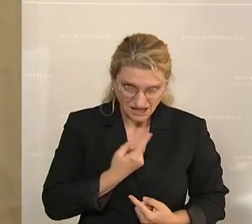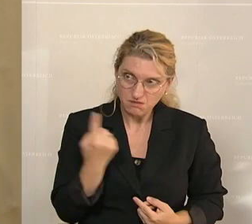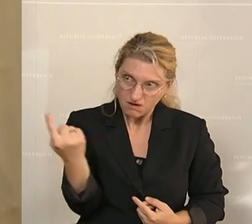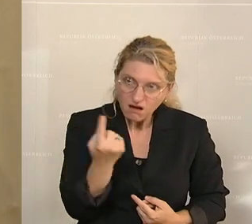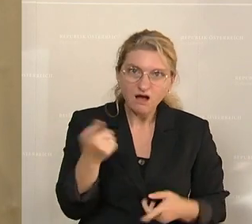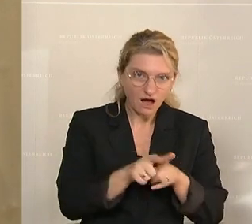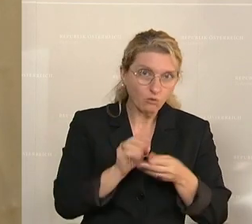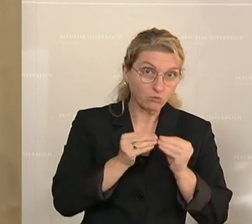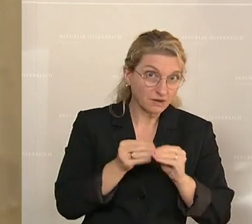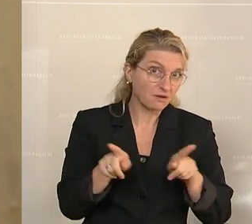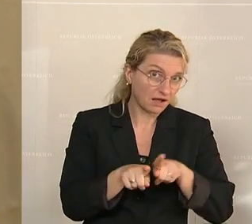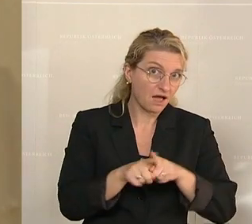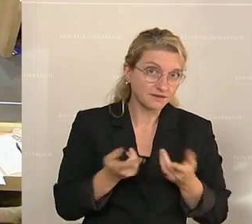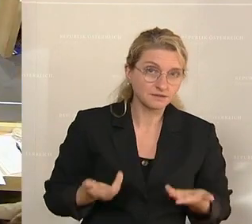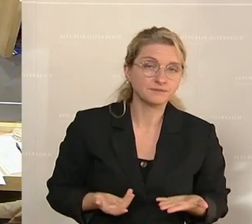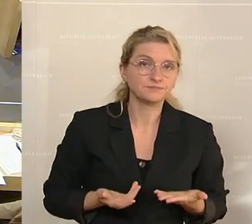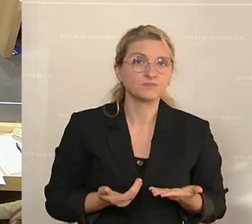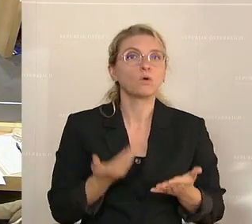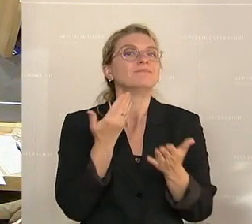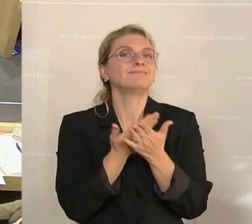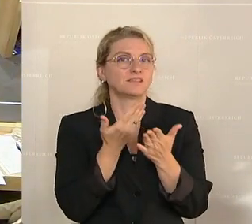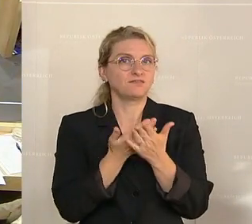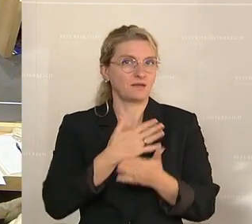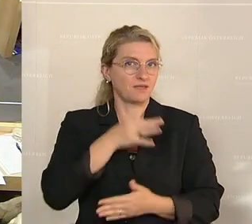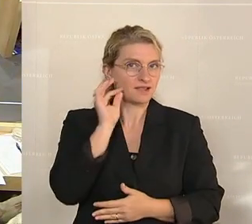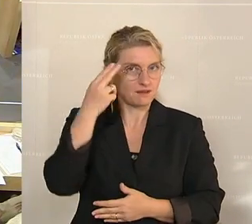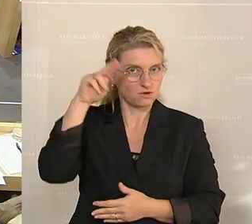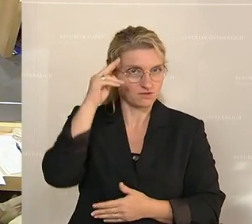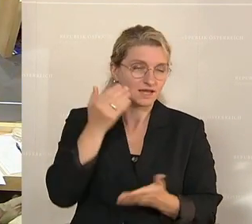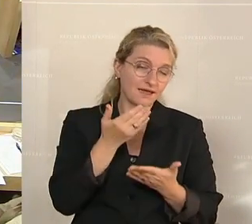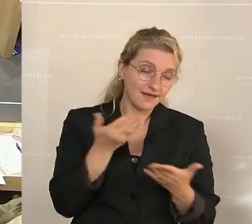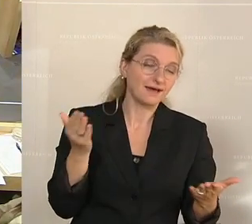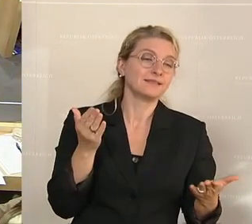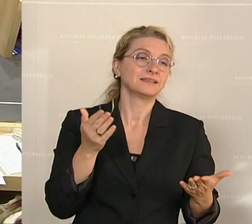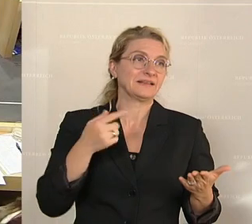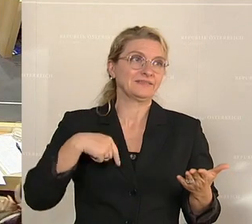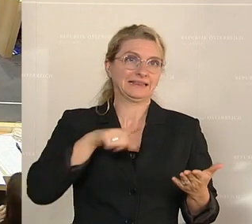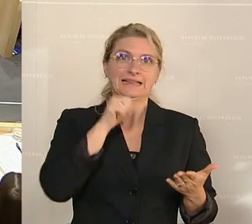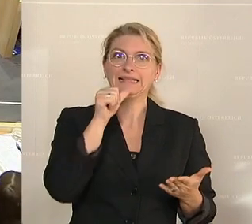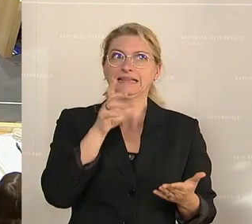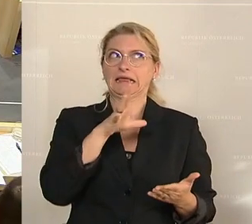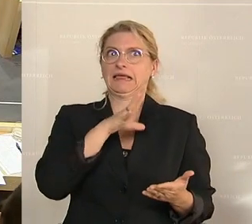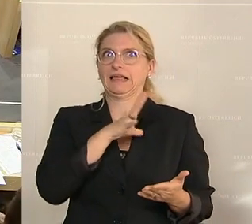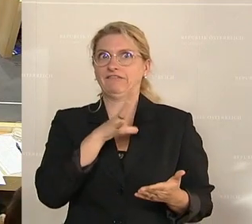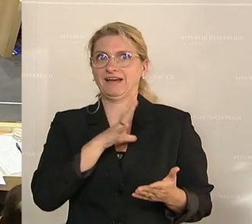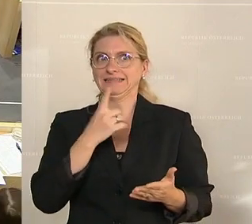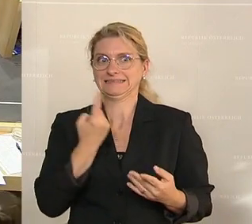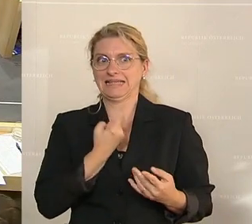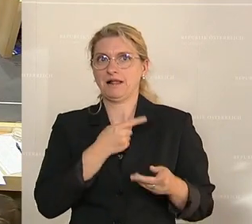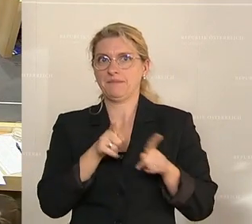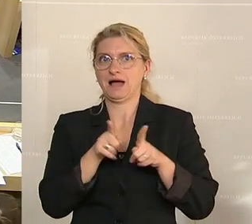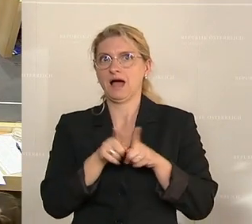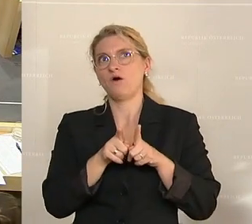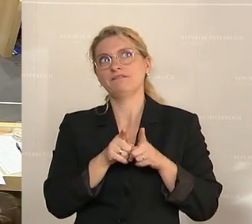am Hals hat. Und genau deswegen, meine sehr geehrten Damen und Herren, um uns nicht der Gefahr auszusetzen, dass wir selbst sozusagen in die